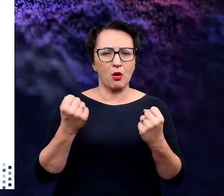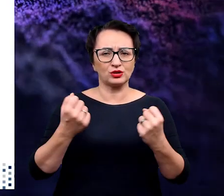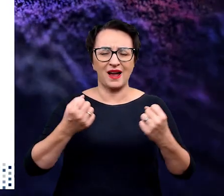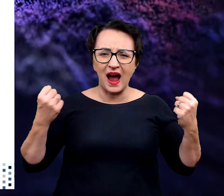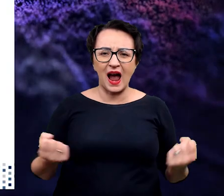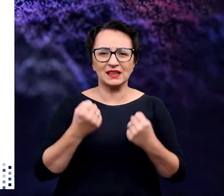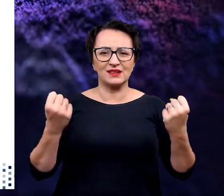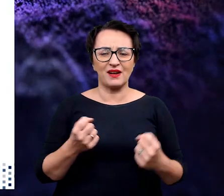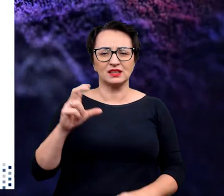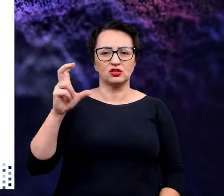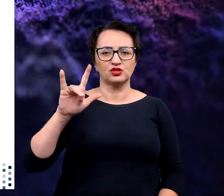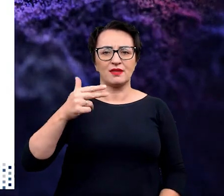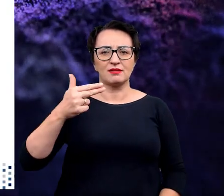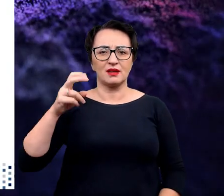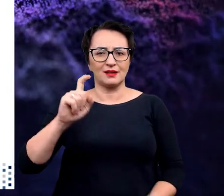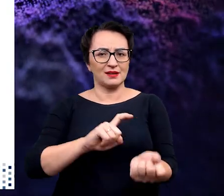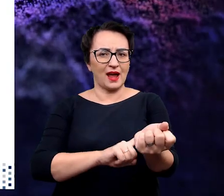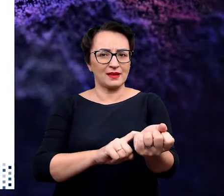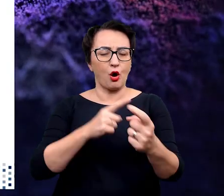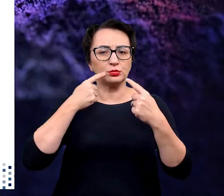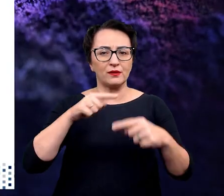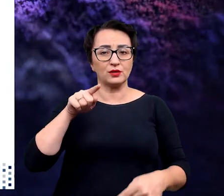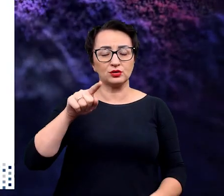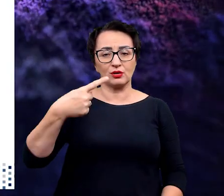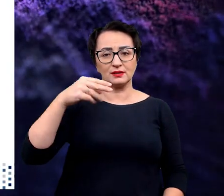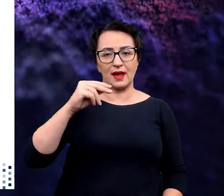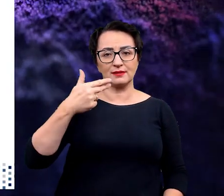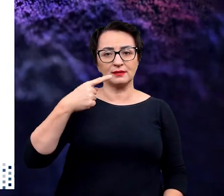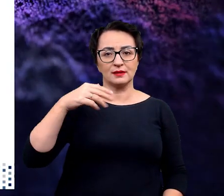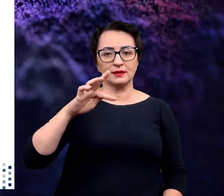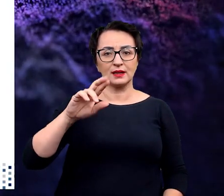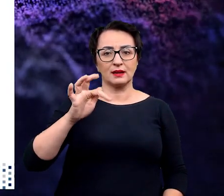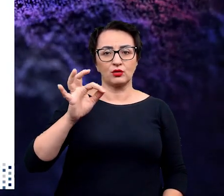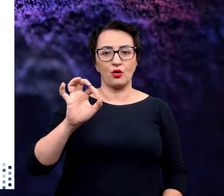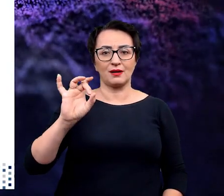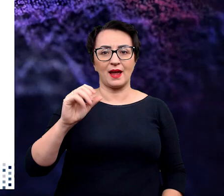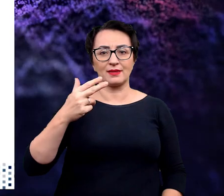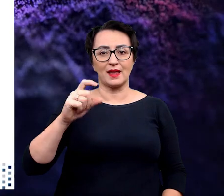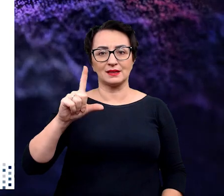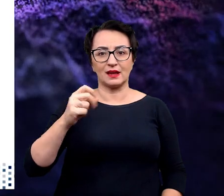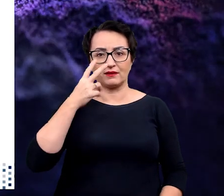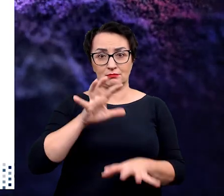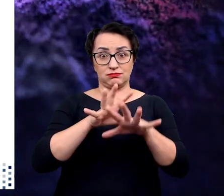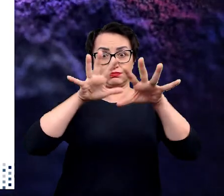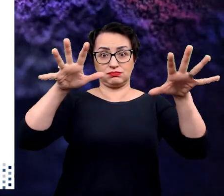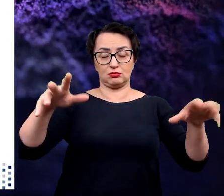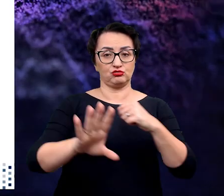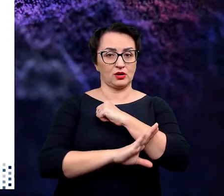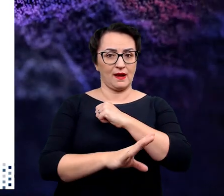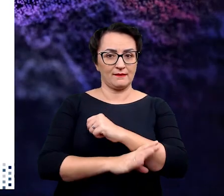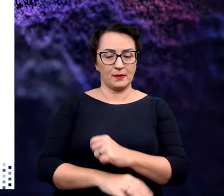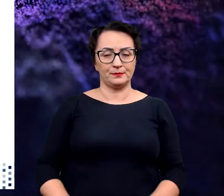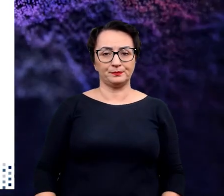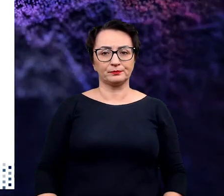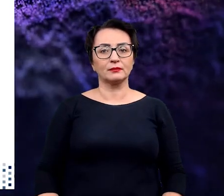hiperaktywacja jakiegoś czynnika genetycznego odpowiedzialnego za dendrytogenezę, wtedy widzimy takie właśnie rozłożyste